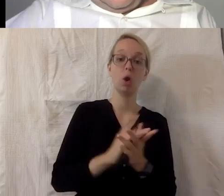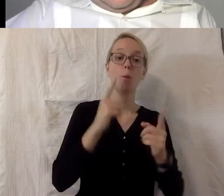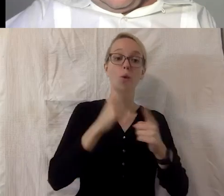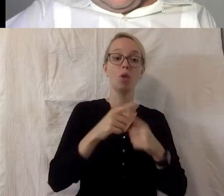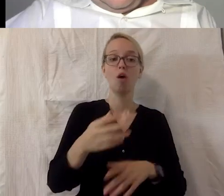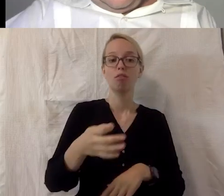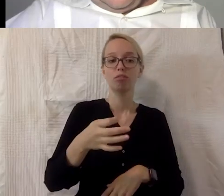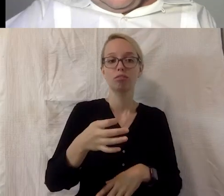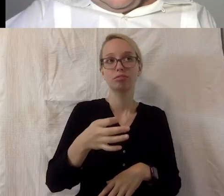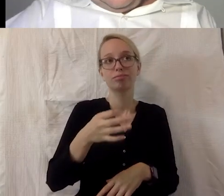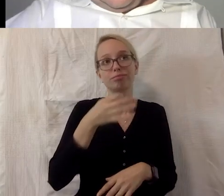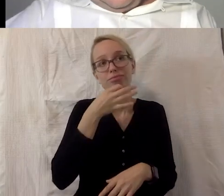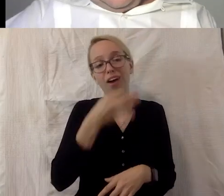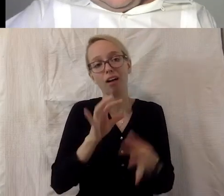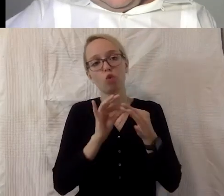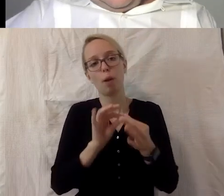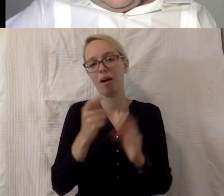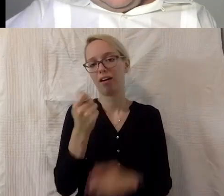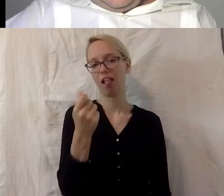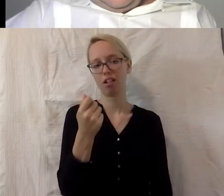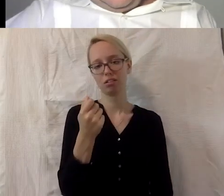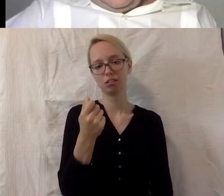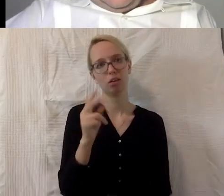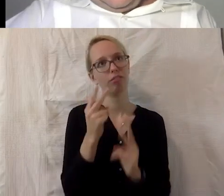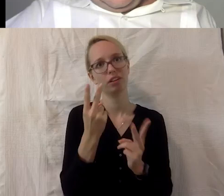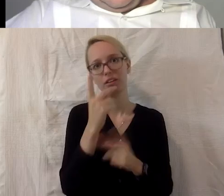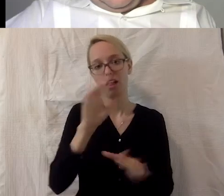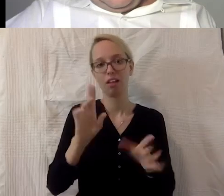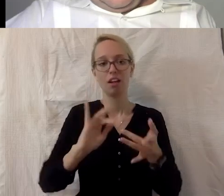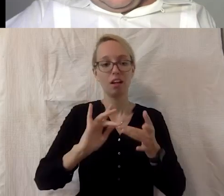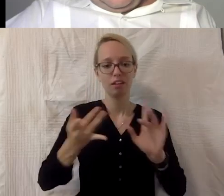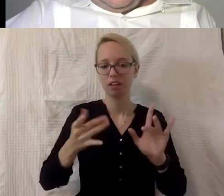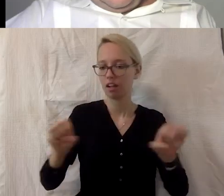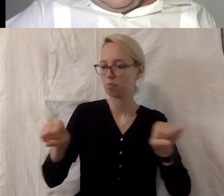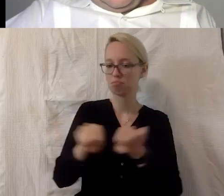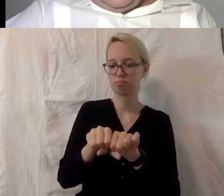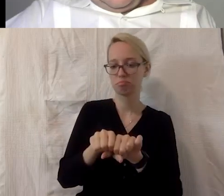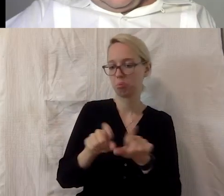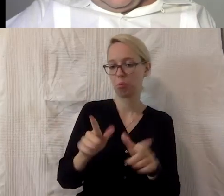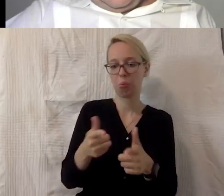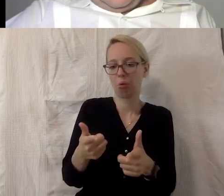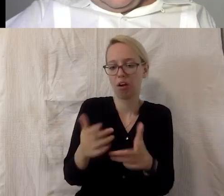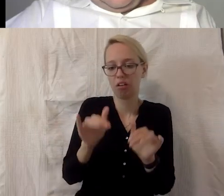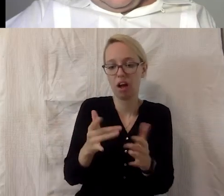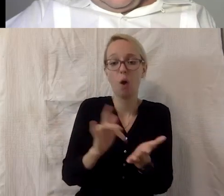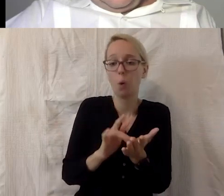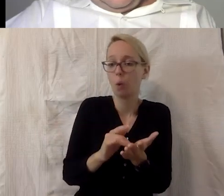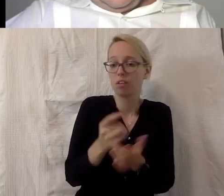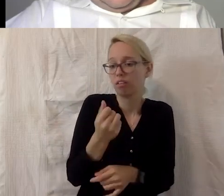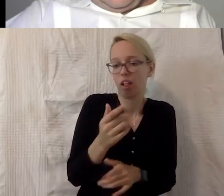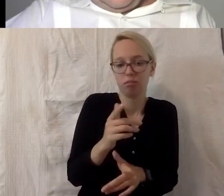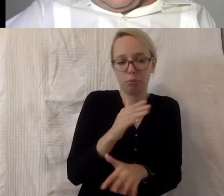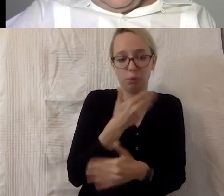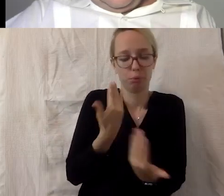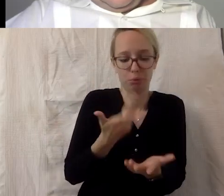Geldes ist auch eine ganz wichtige. Wenn Menschen eben zu Hause keinen Internetanschluss haben, den sie sich nicht leisten können oder einfach schlicht kein Geld für die